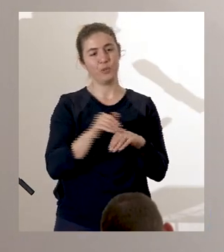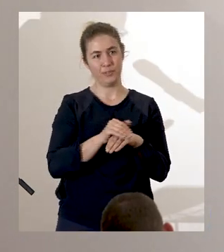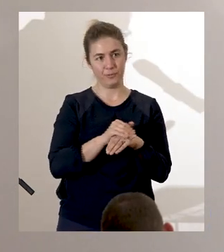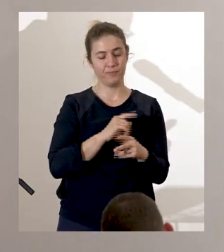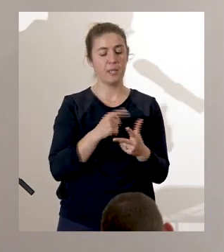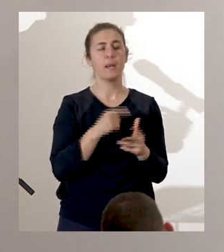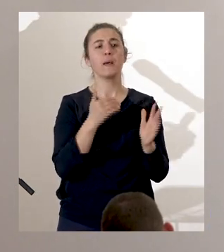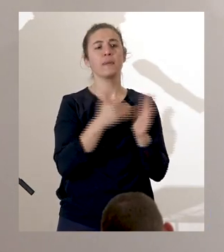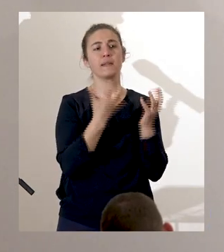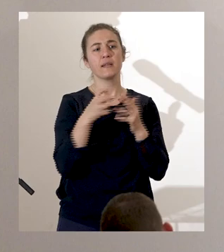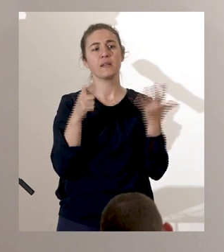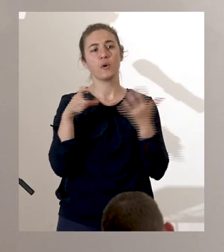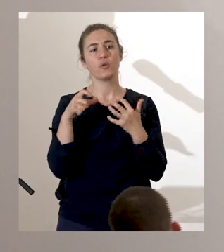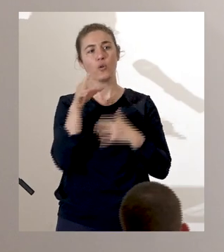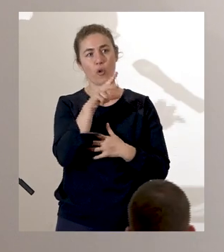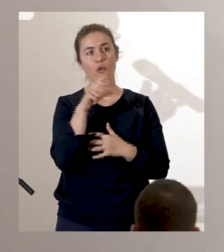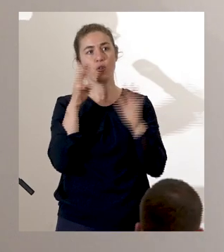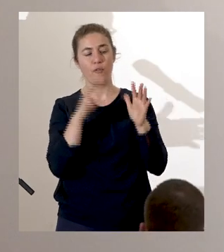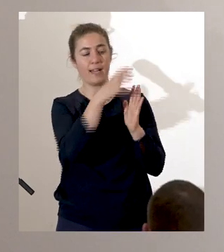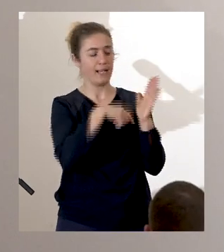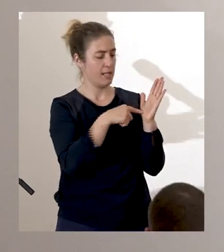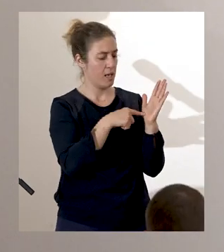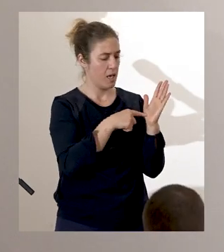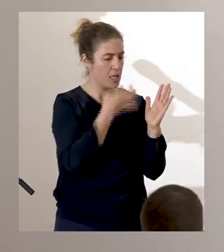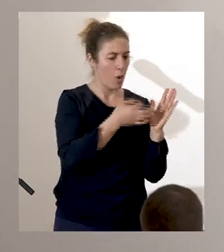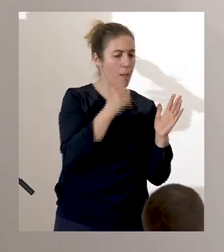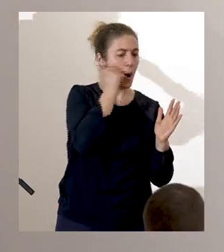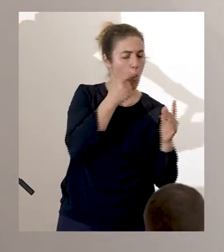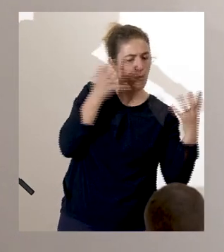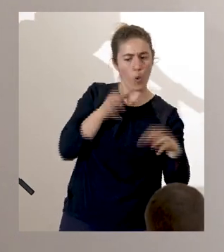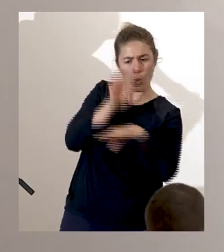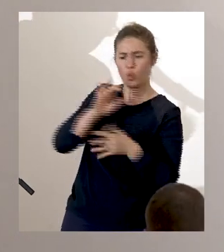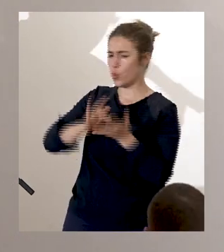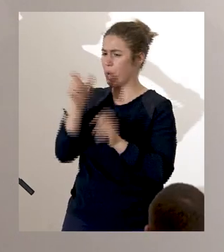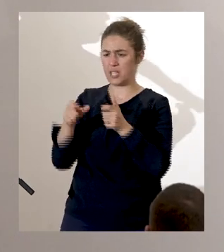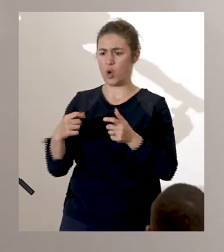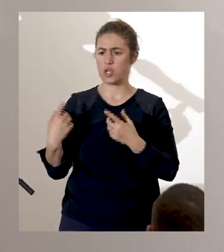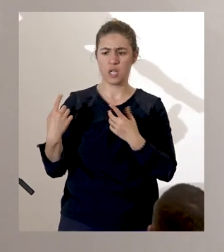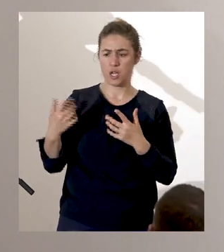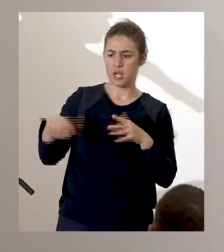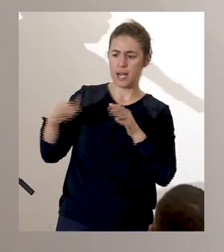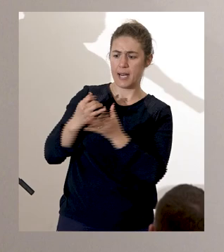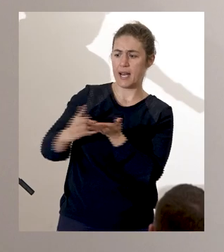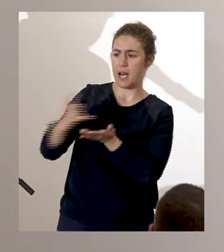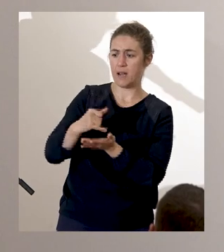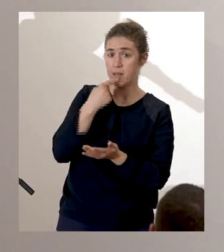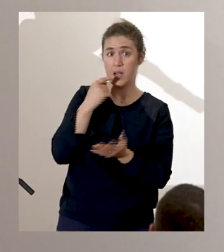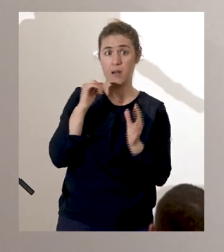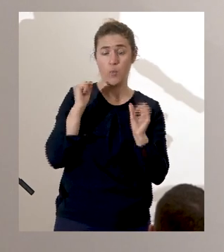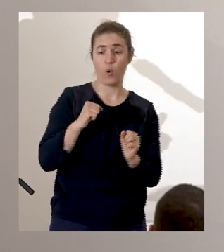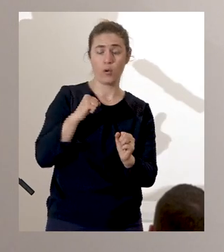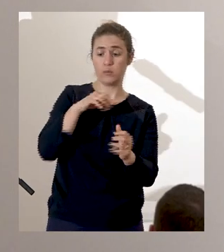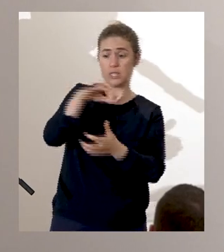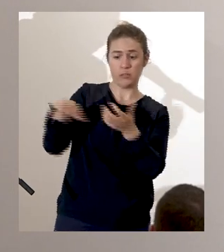1739, les marrons s'engageaient à lutter contre tous les rebelles de l'île, ceux qui pouvaient les amener à intervenir contre une révolte